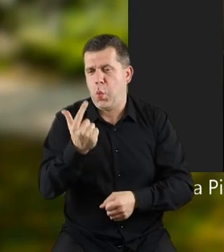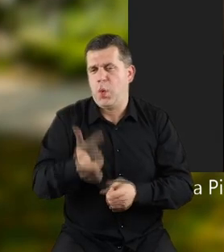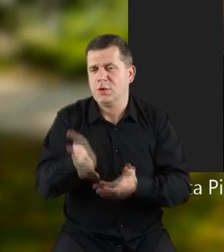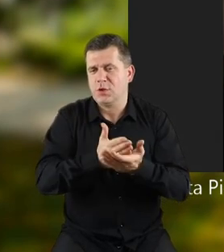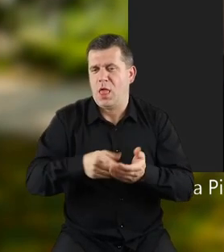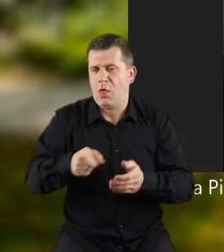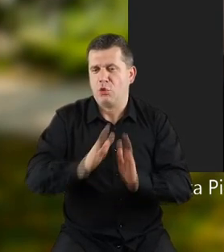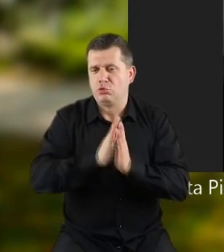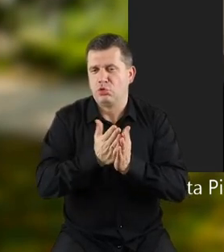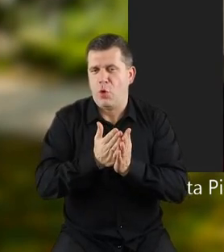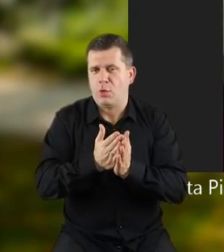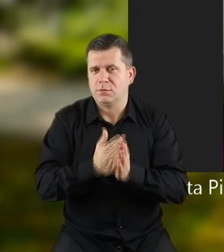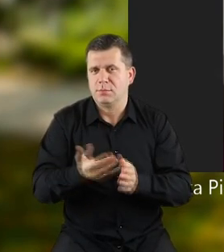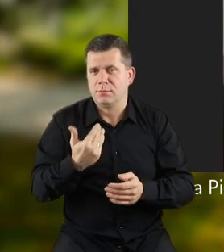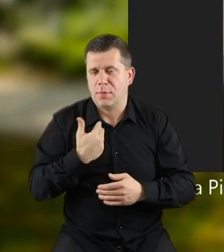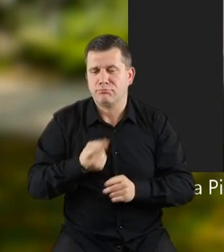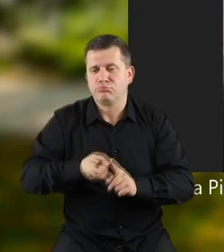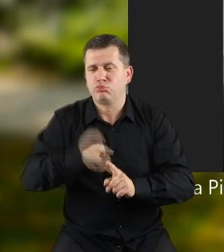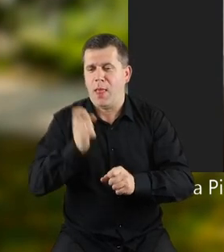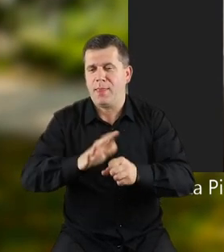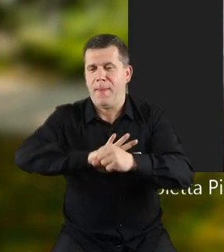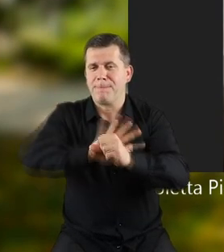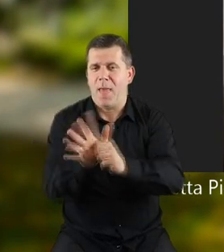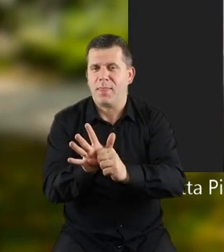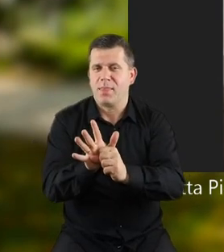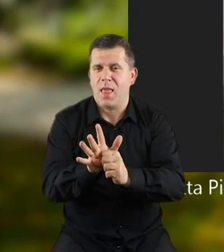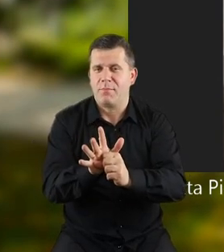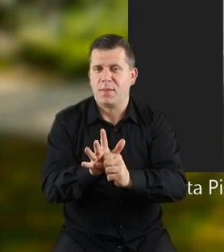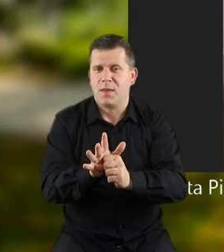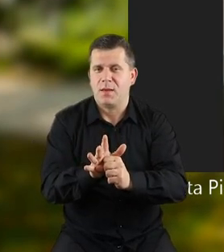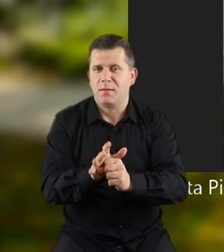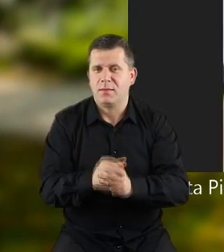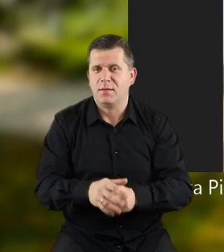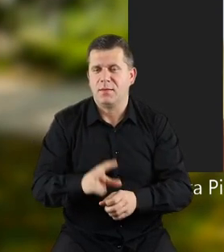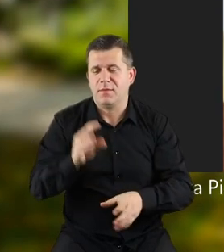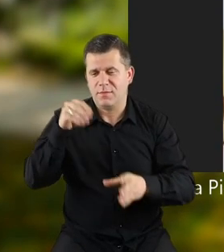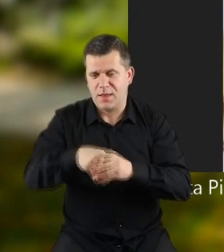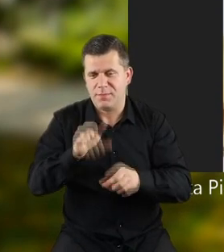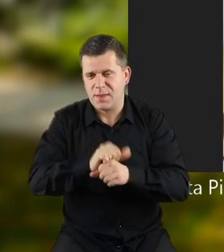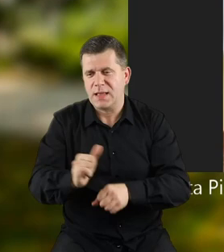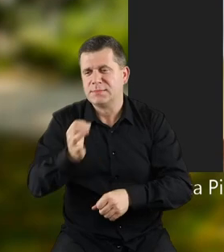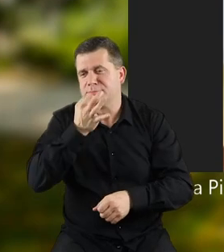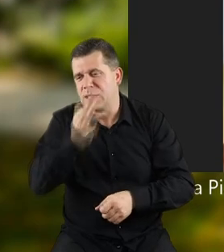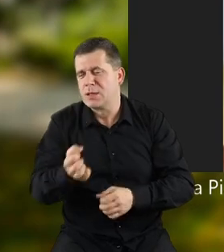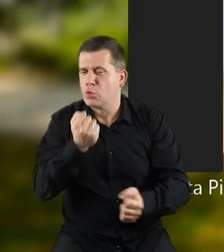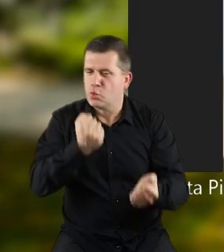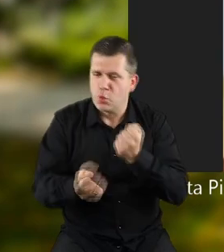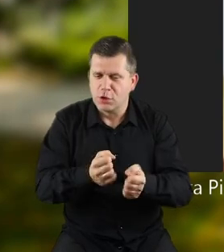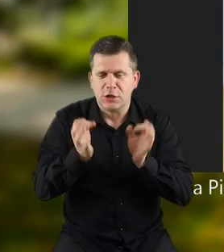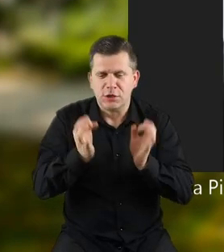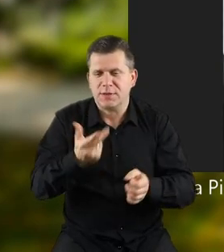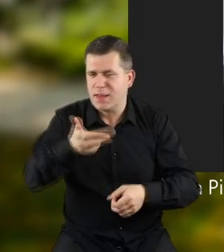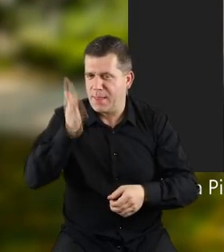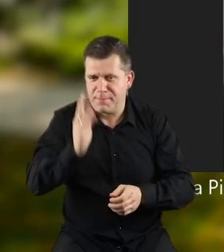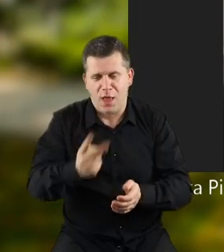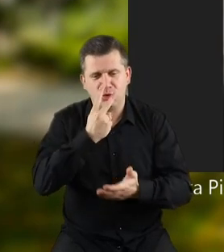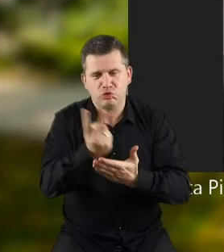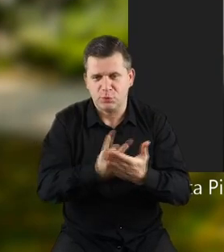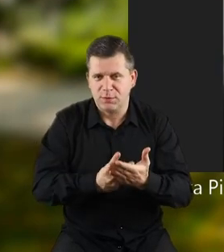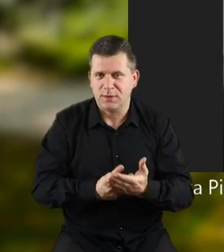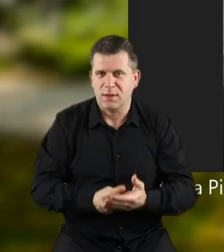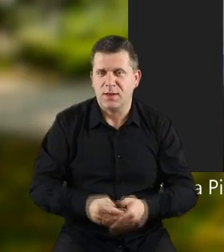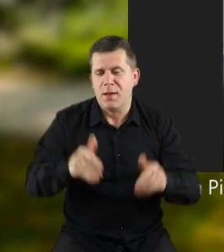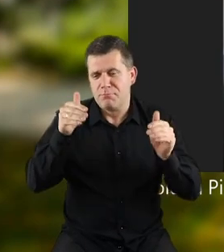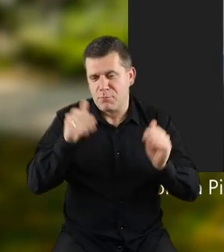druga część książki, ukazała się przed pandemią. Słuchajcie, są tu już zagadki trudniejsze, nie będziemy ich dzisiaj czytać.